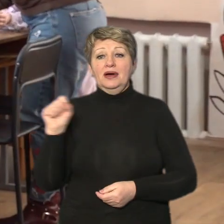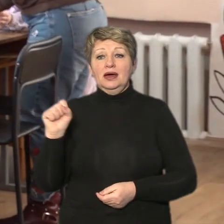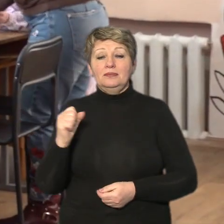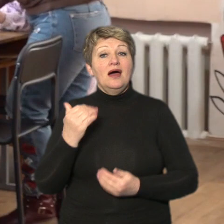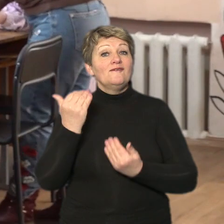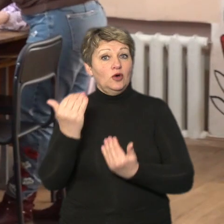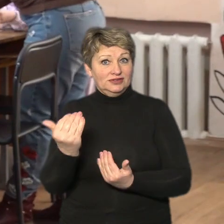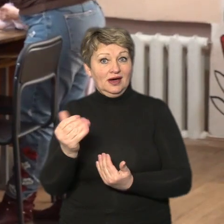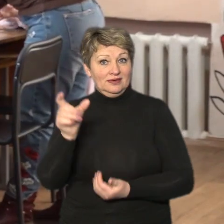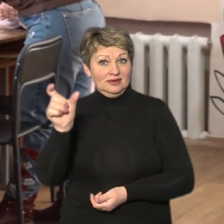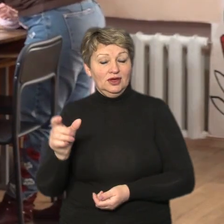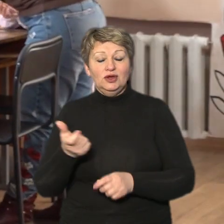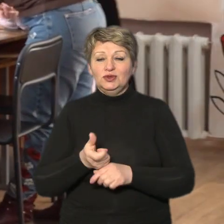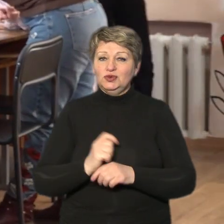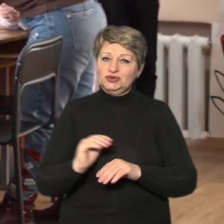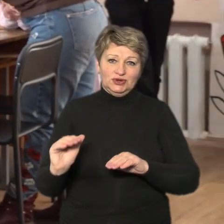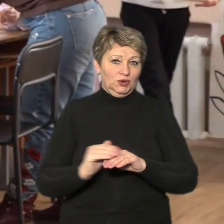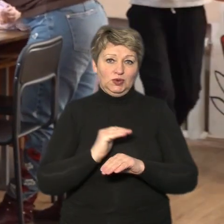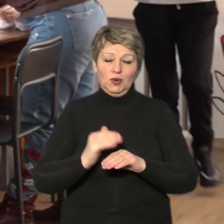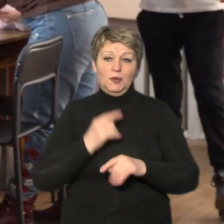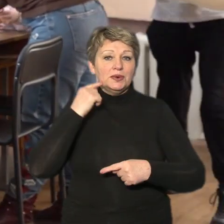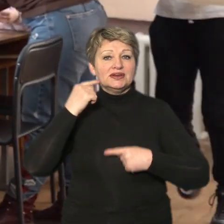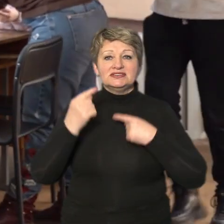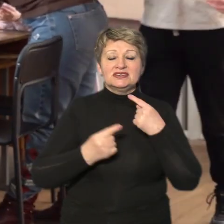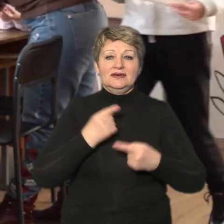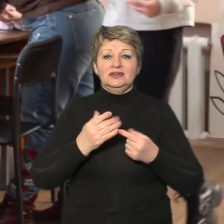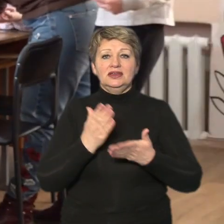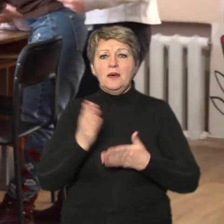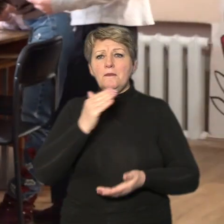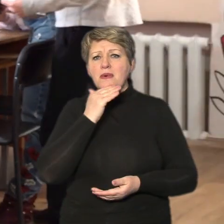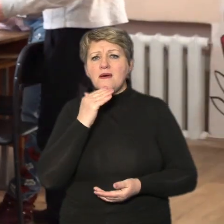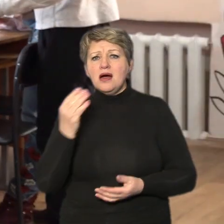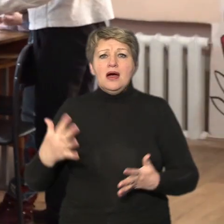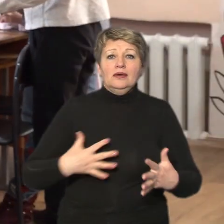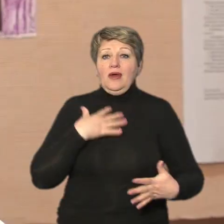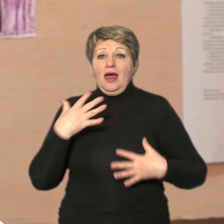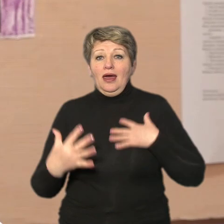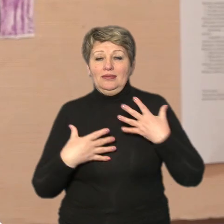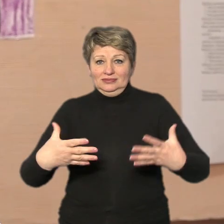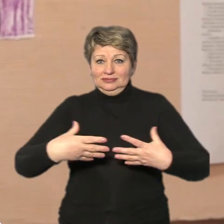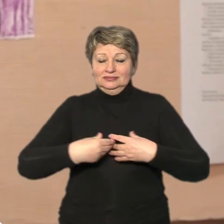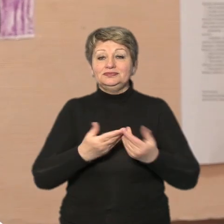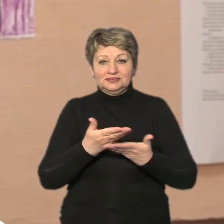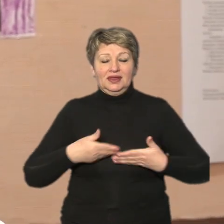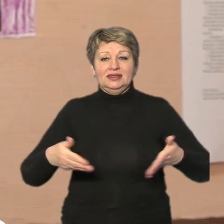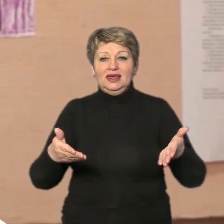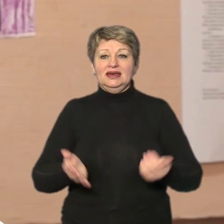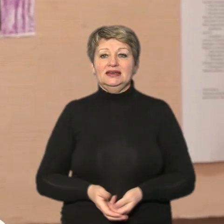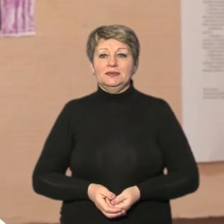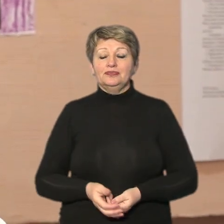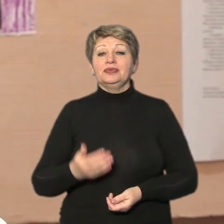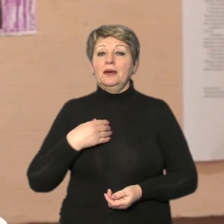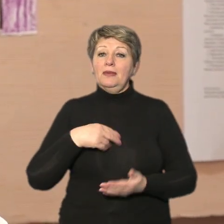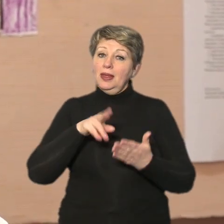добре емоційне завжди є такі багато енергії вона всіх заряджає нас розумієш ти мене